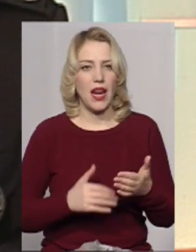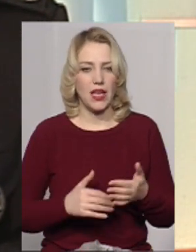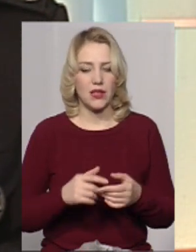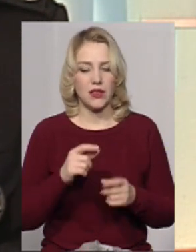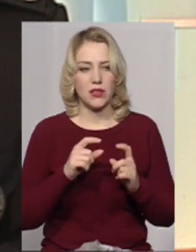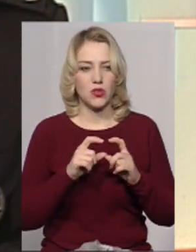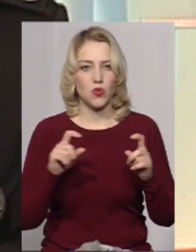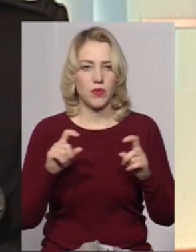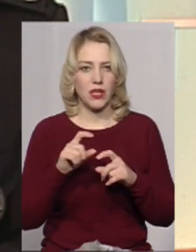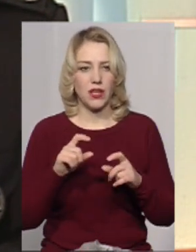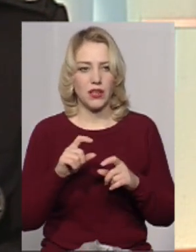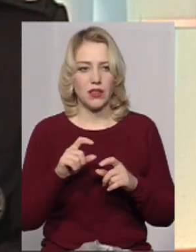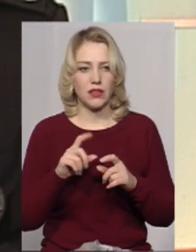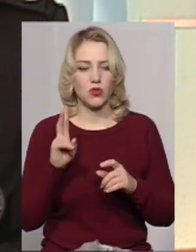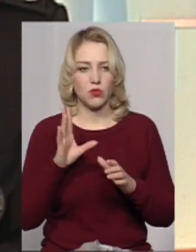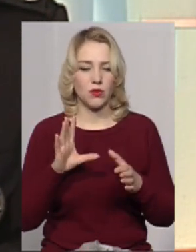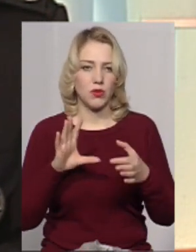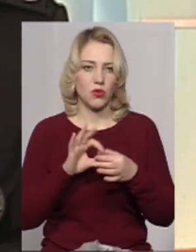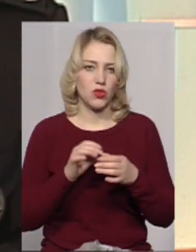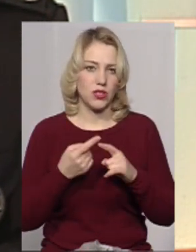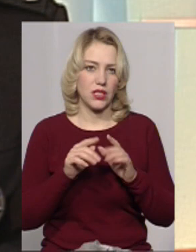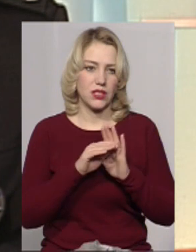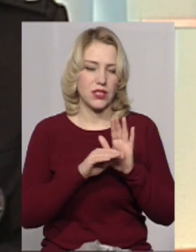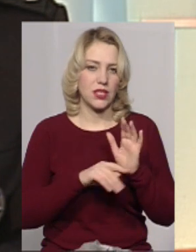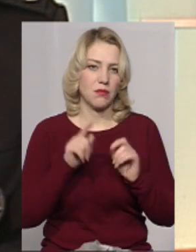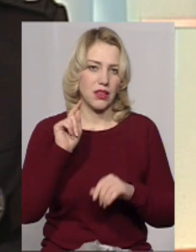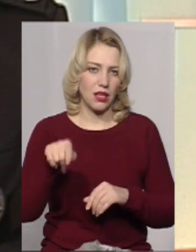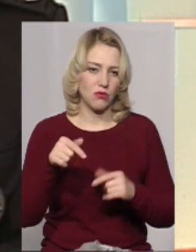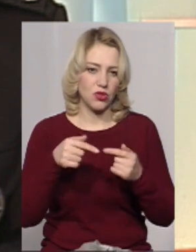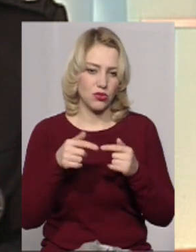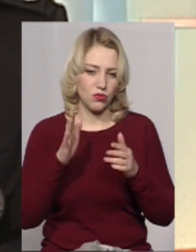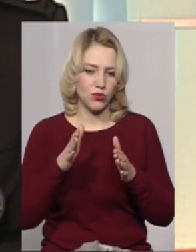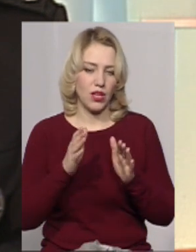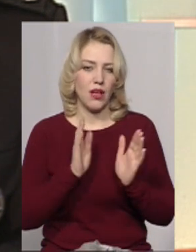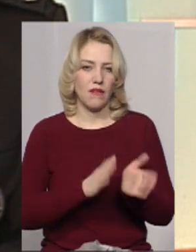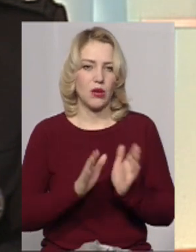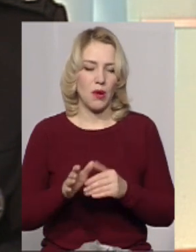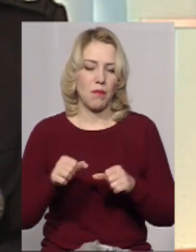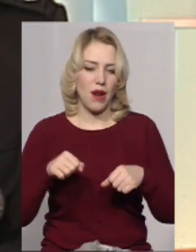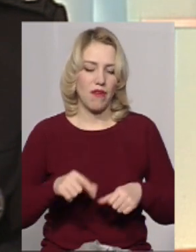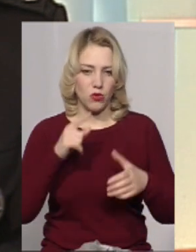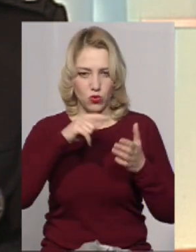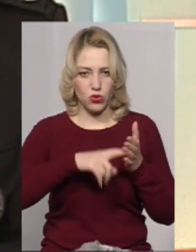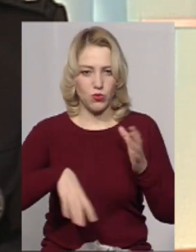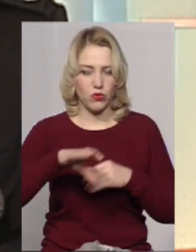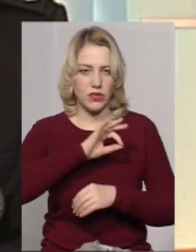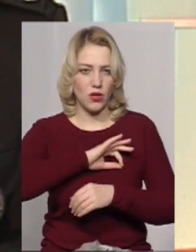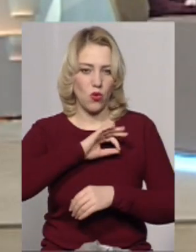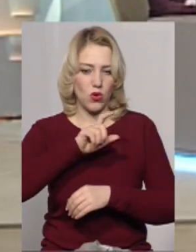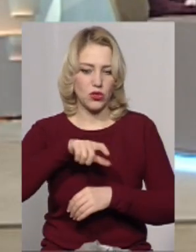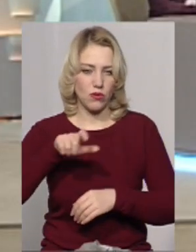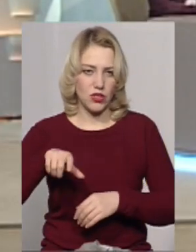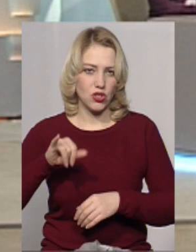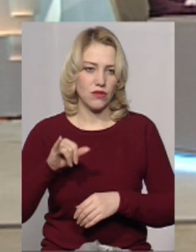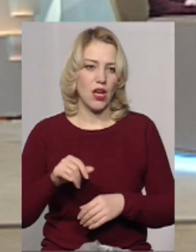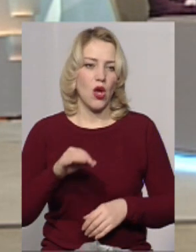'єктів, які будуть підключені до цієї системи. Тобто, там чітко буде регламентовано права доступу усіх користувачів.